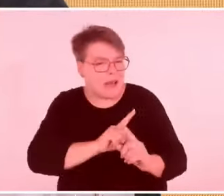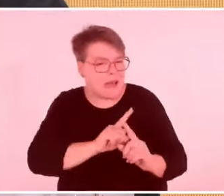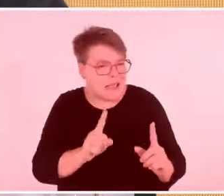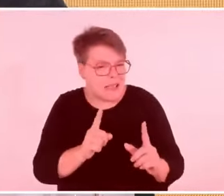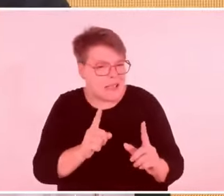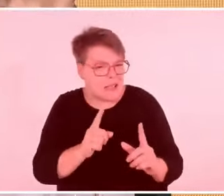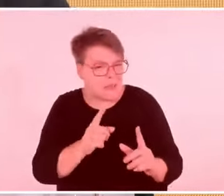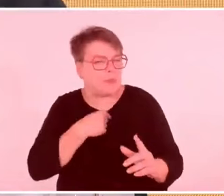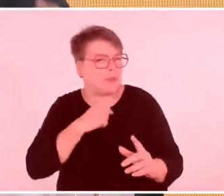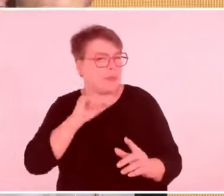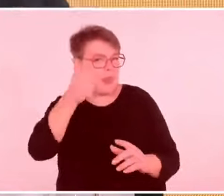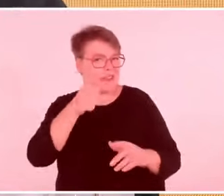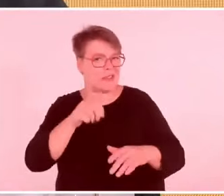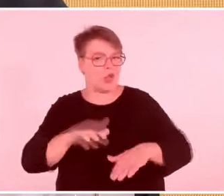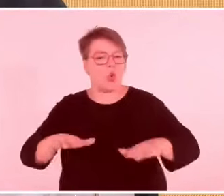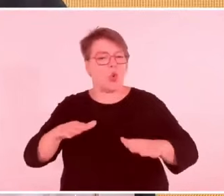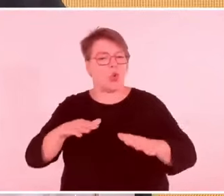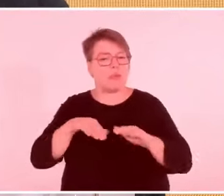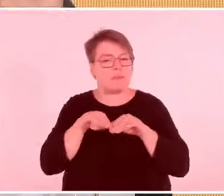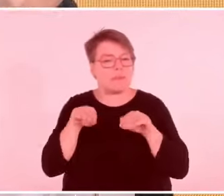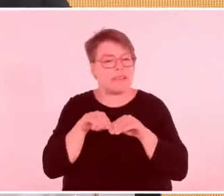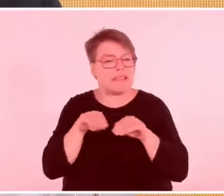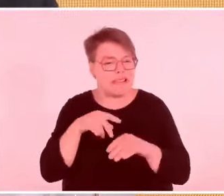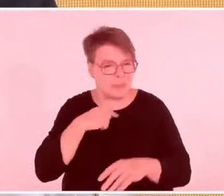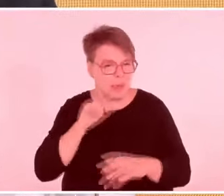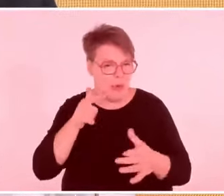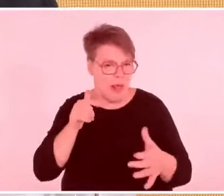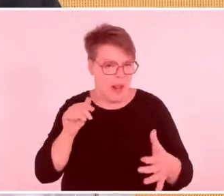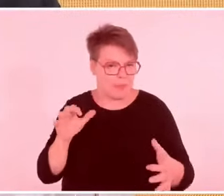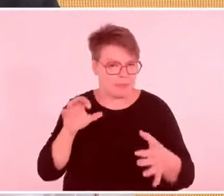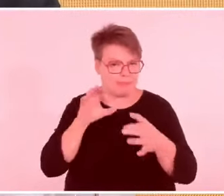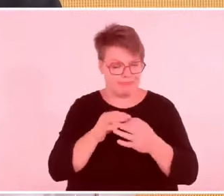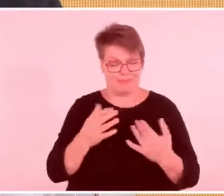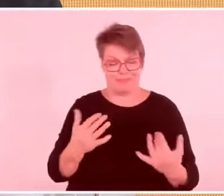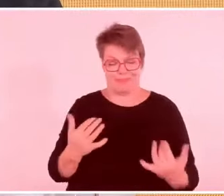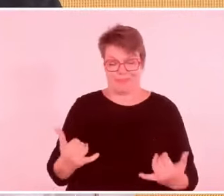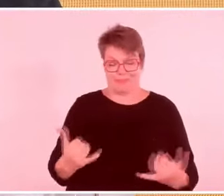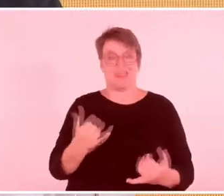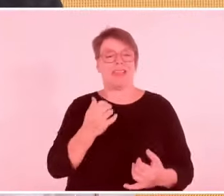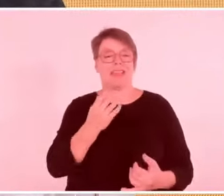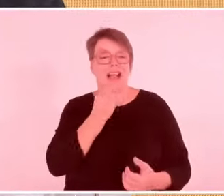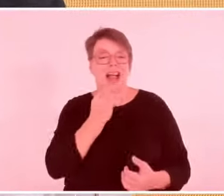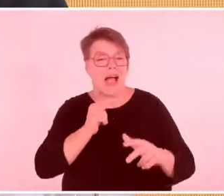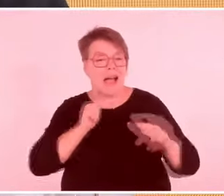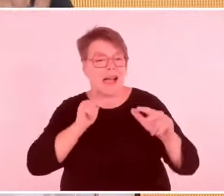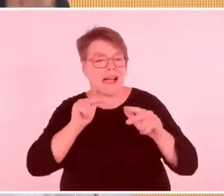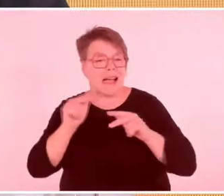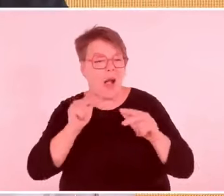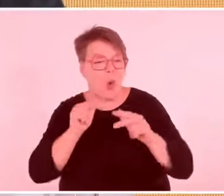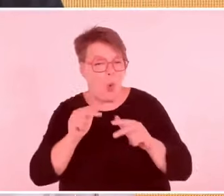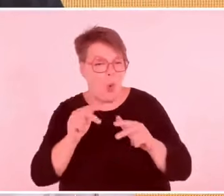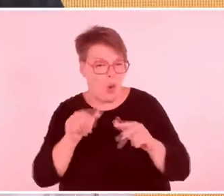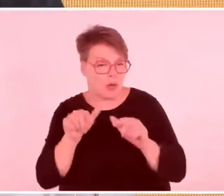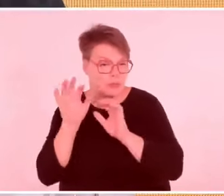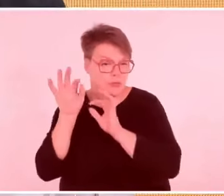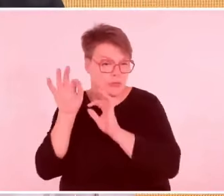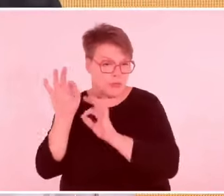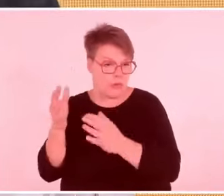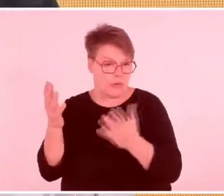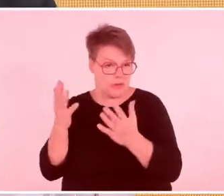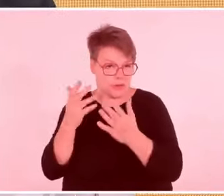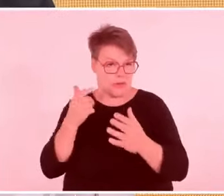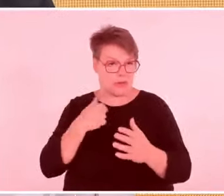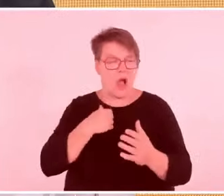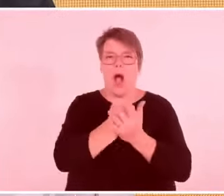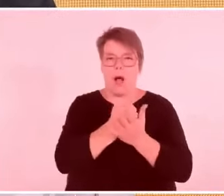auf alle Teile des Landes Israel. Die Regierung wird die Besiedlung